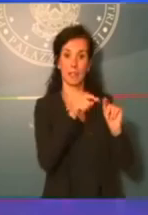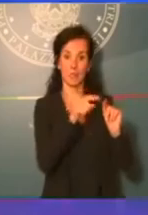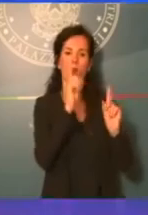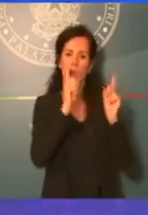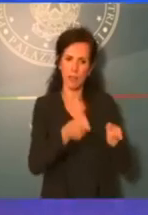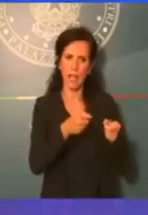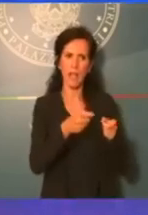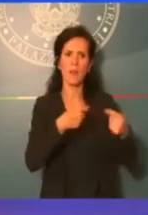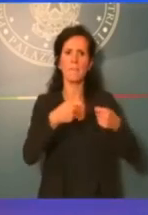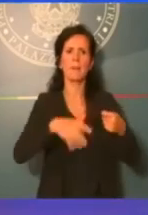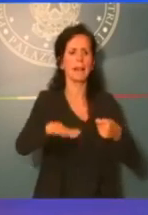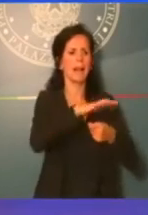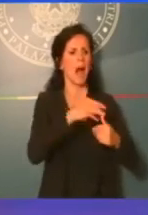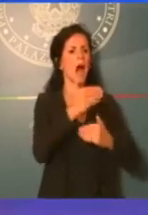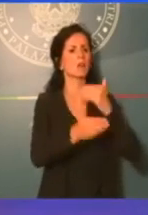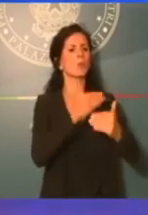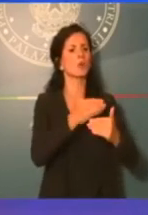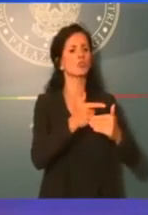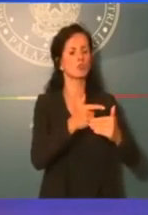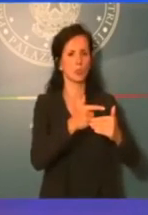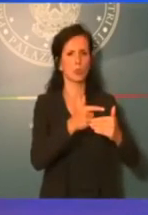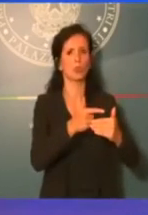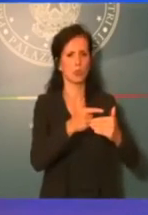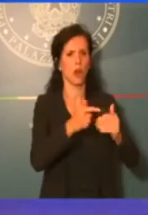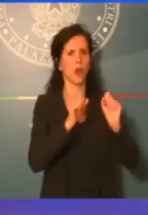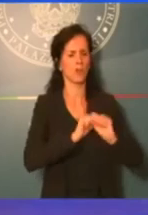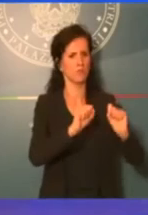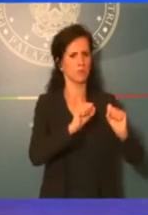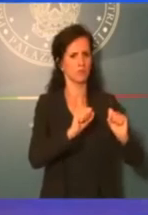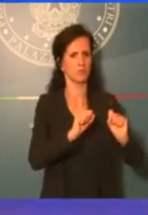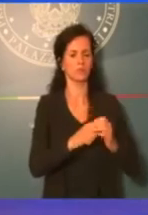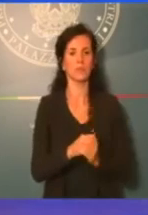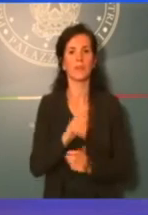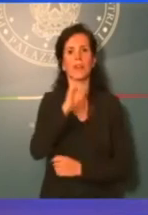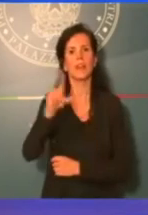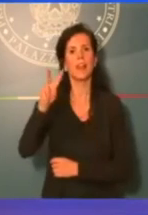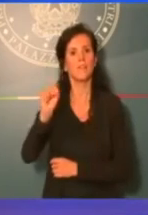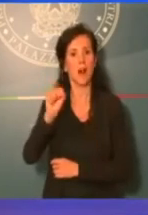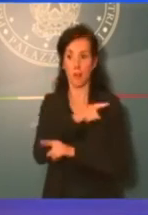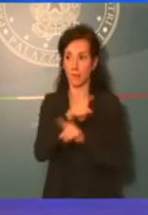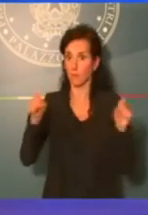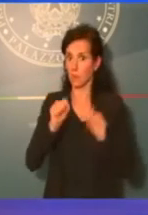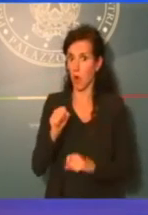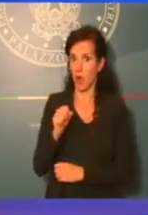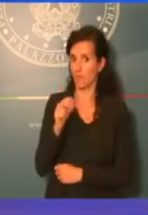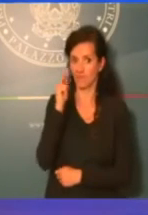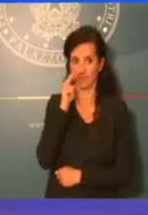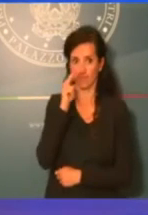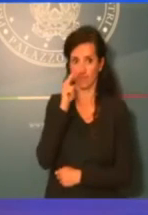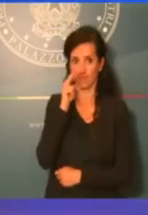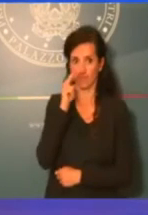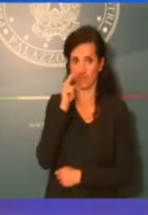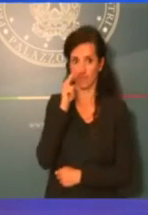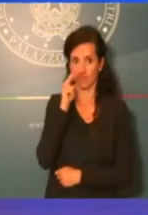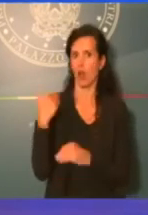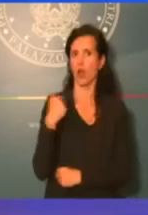camminare con le proprie gambe. ILVA, non ve ne siete accorti, c'è un accordo di marzo che è stato già siglato, adesso c'è